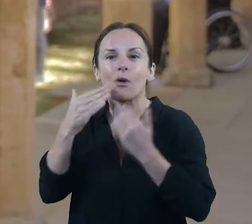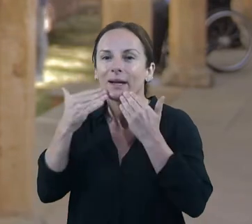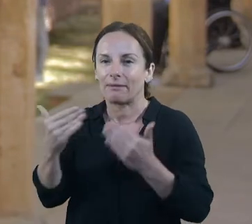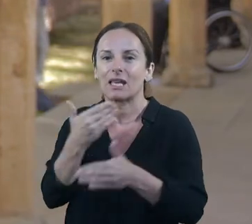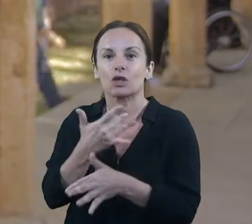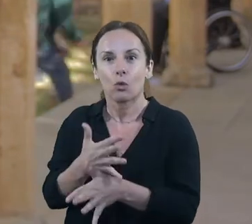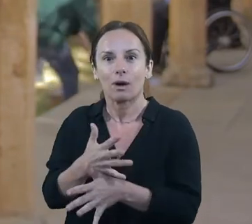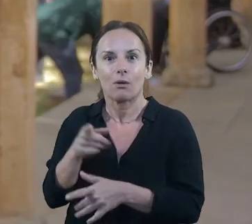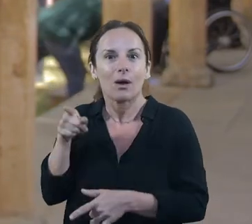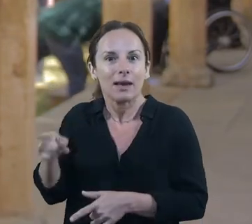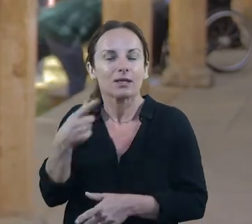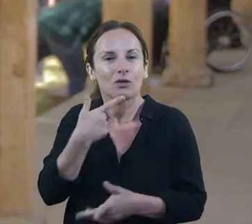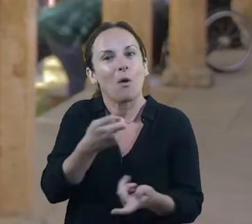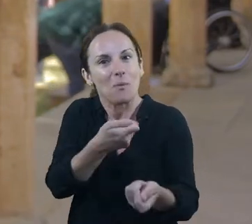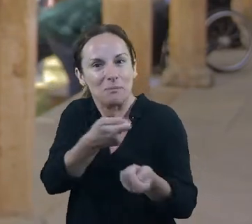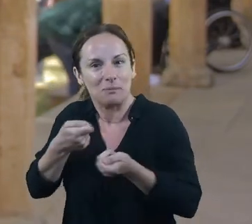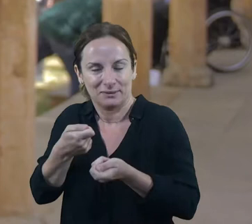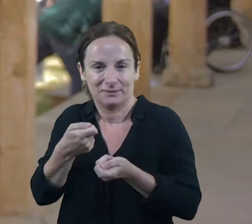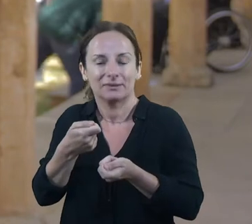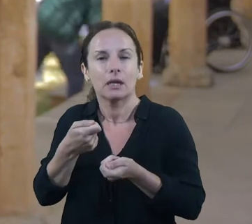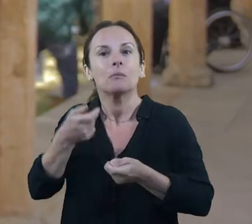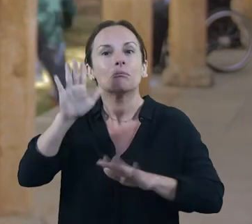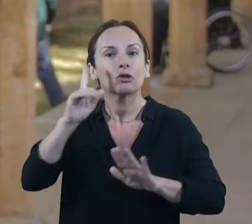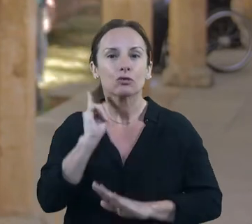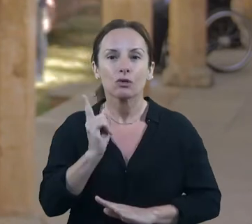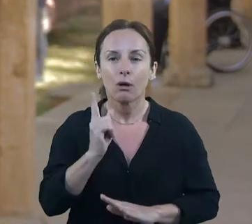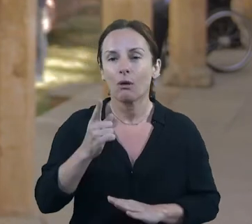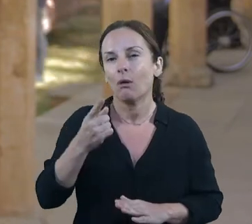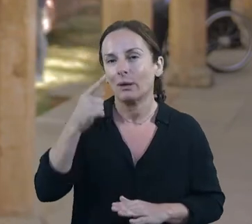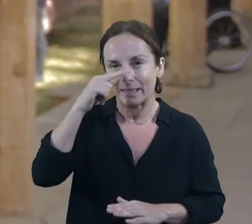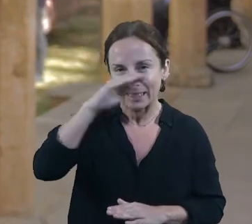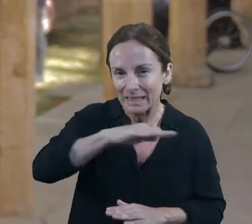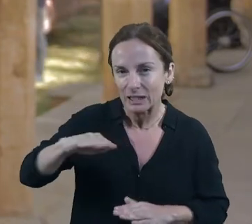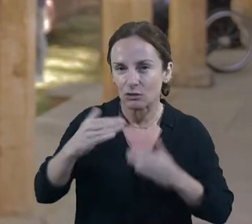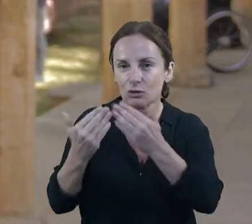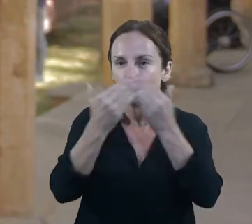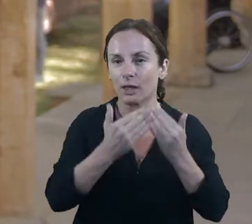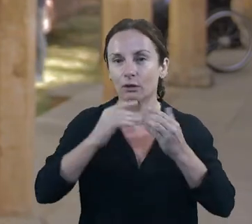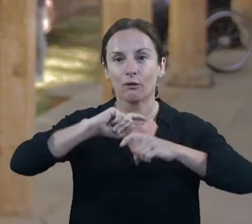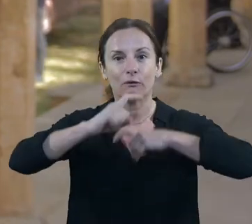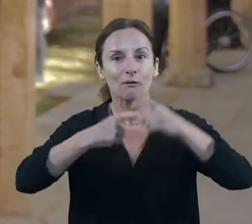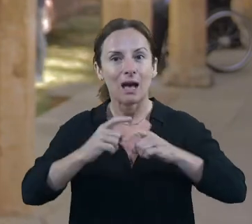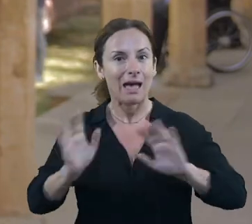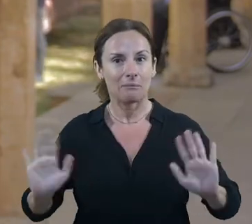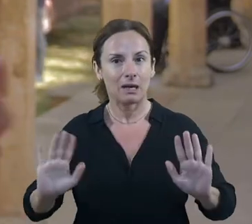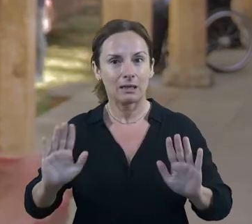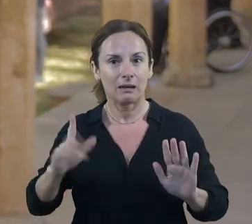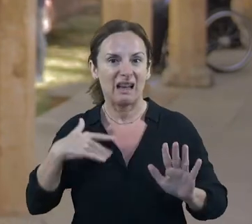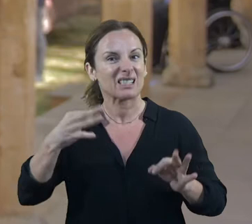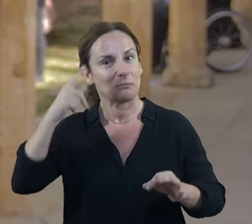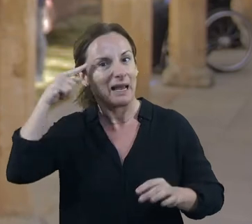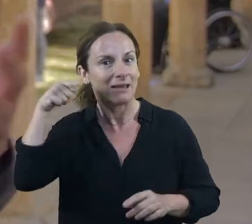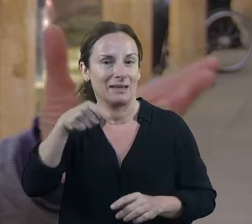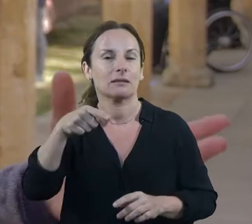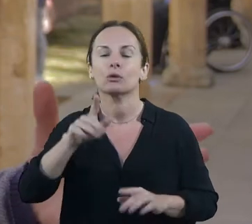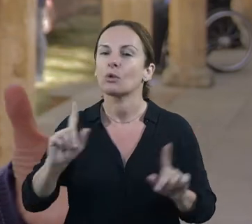ja no només pel públic escolar i pel públic familiar, que sempre es pensa només en aquests col·lectius, sinó com això ho anem